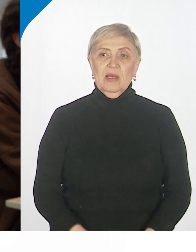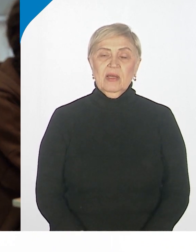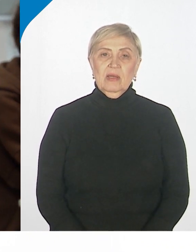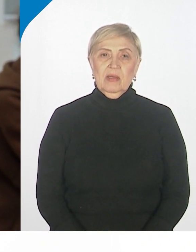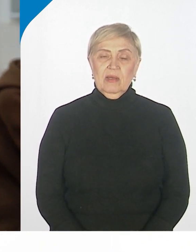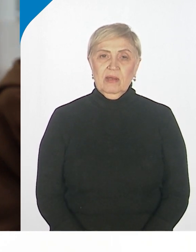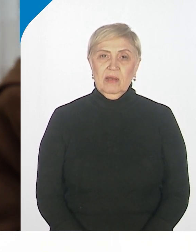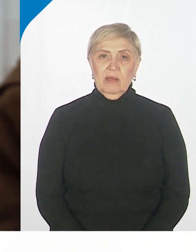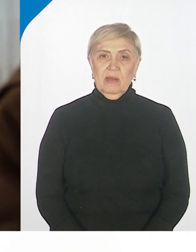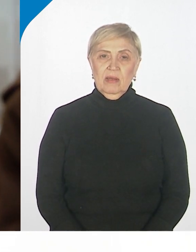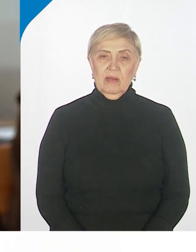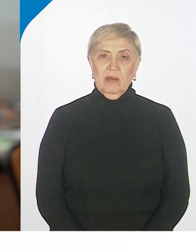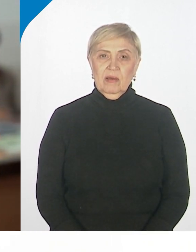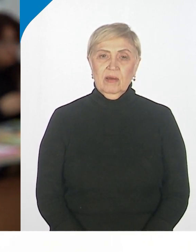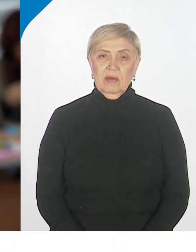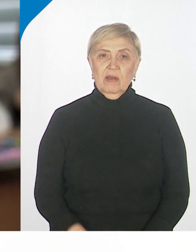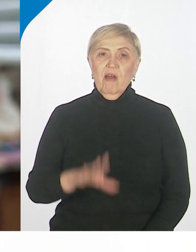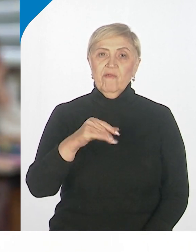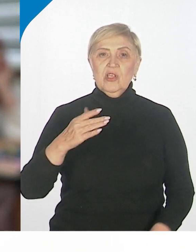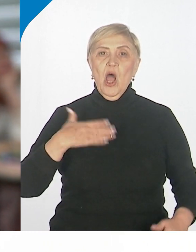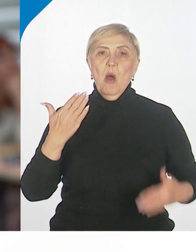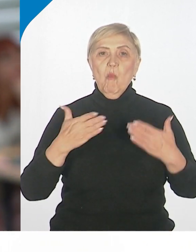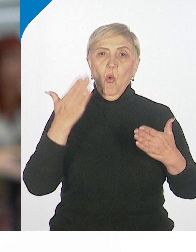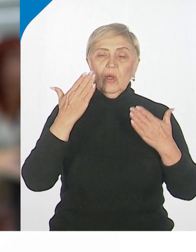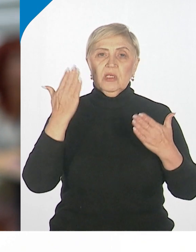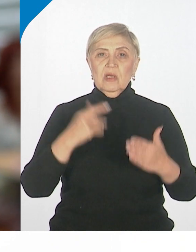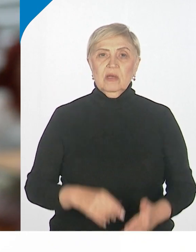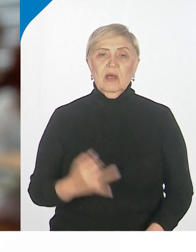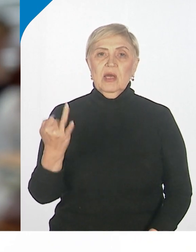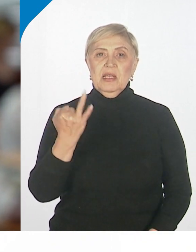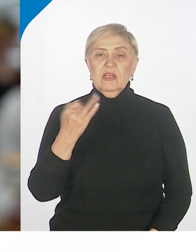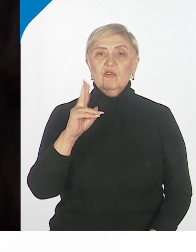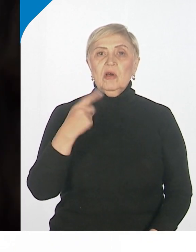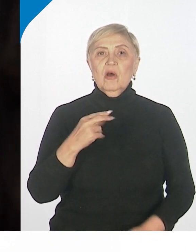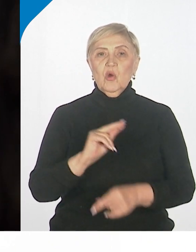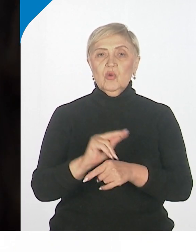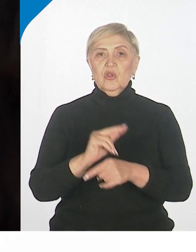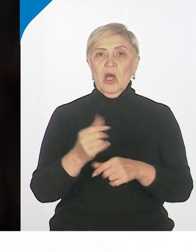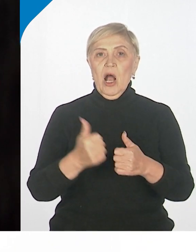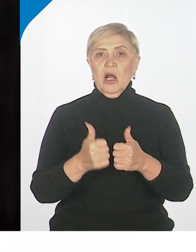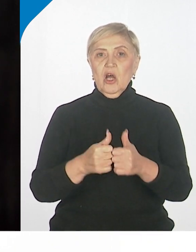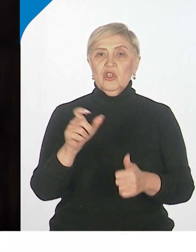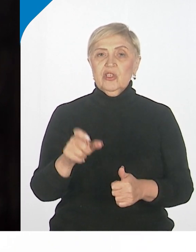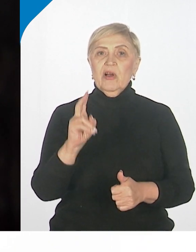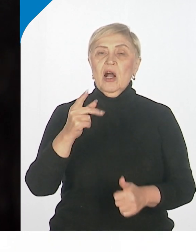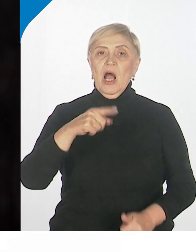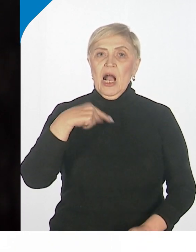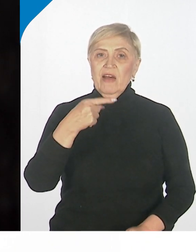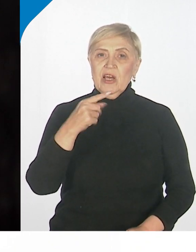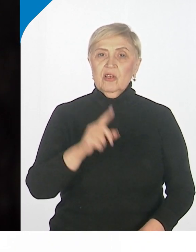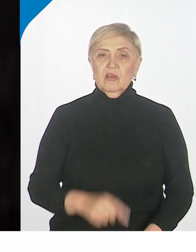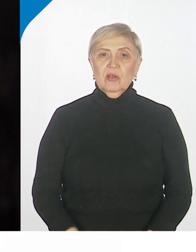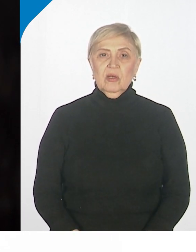эмоции. Интересно поизучать, вот просто вот каждый человек как выражается, да, как он